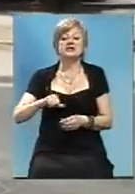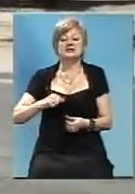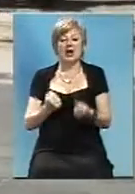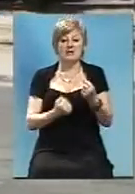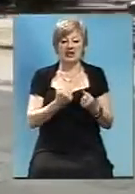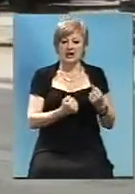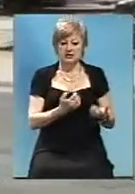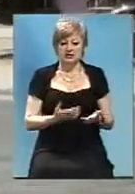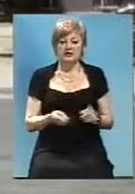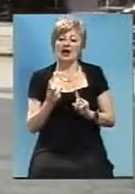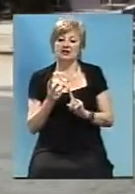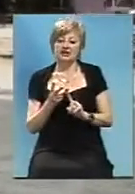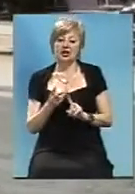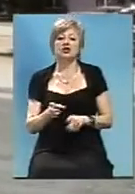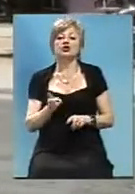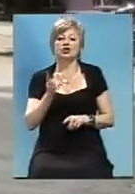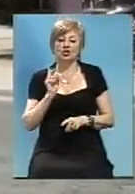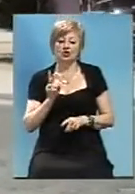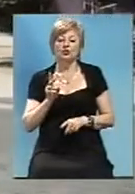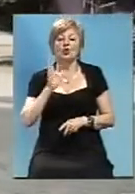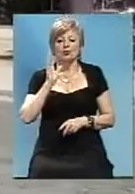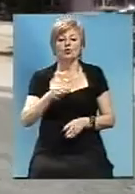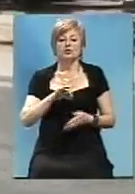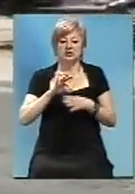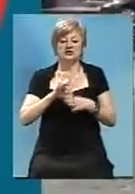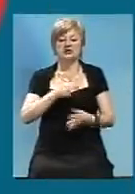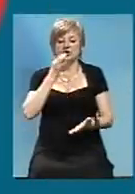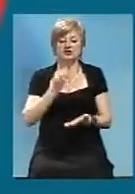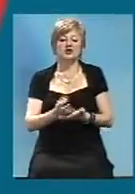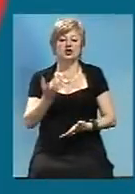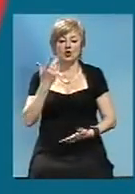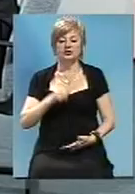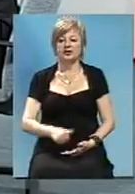Ну і третій вопрос. Кто за все це буде нести відповідальність, в конце конців? І коли?